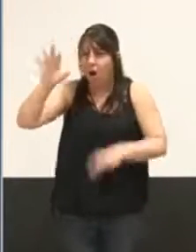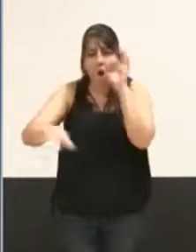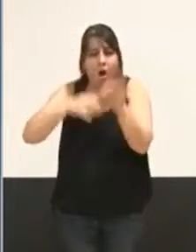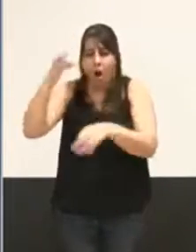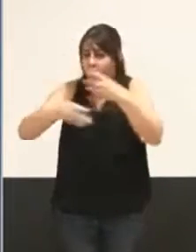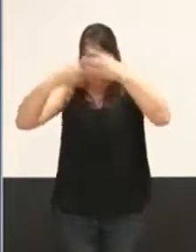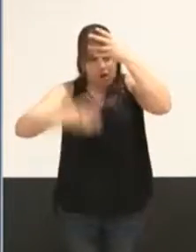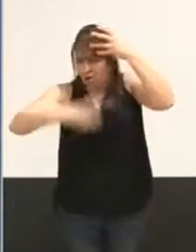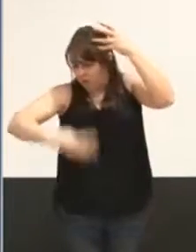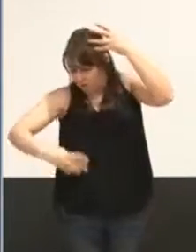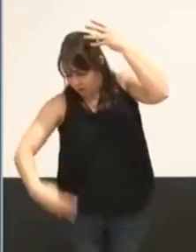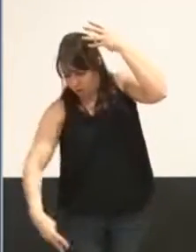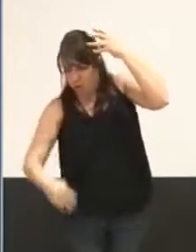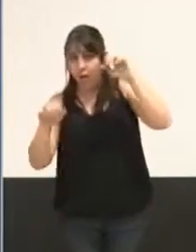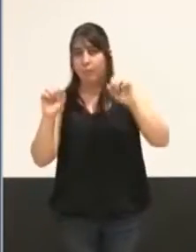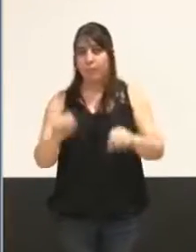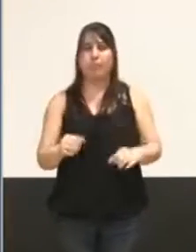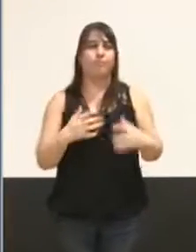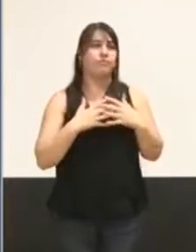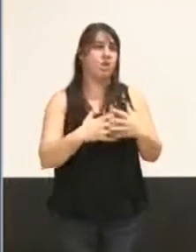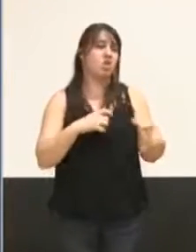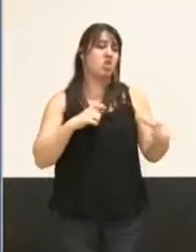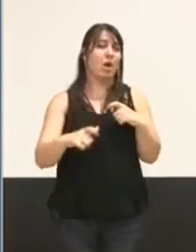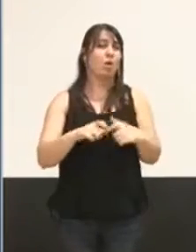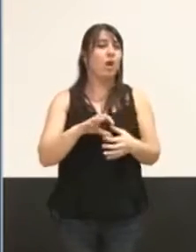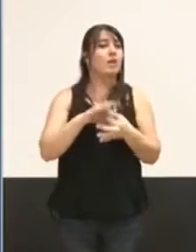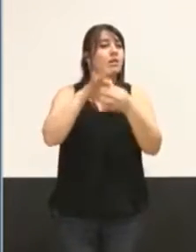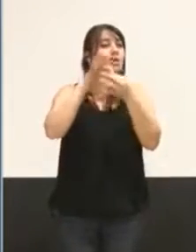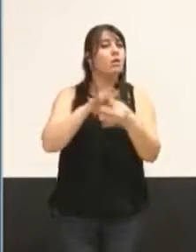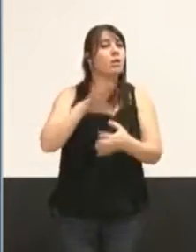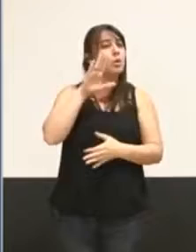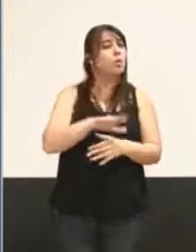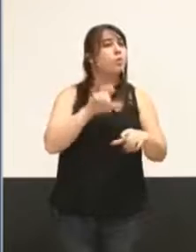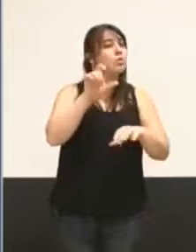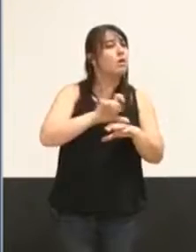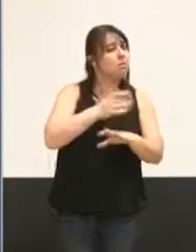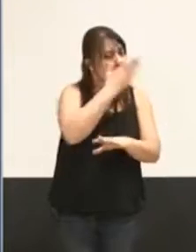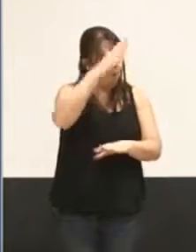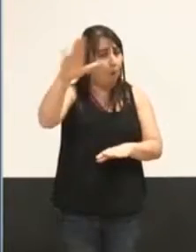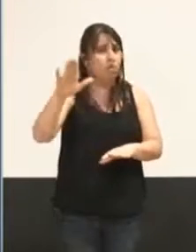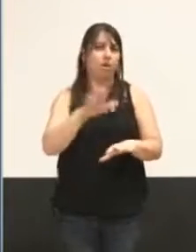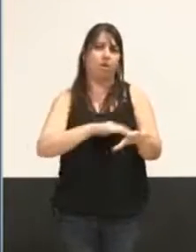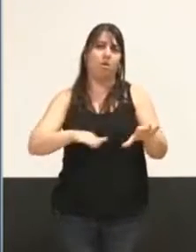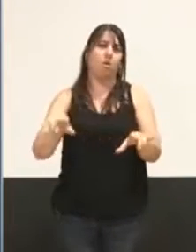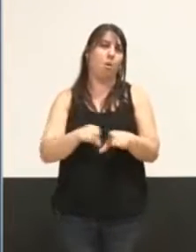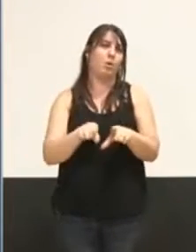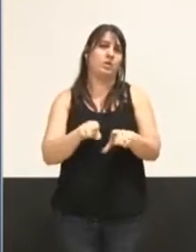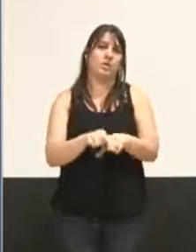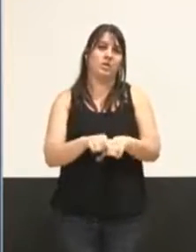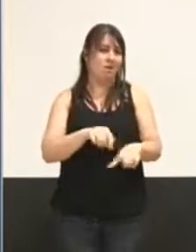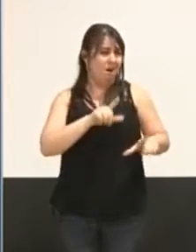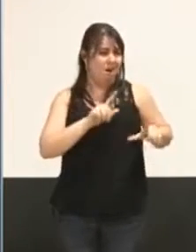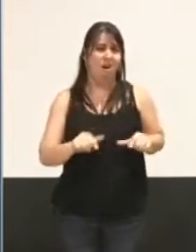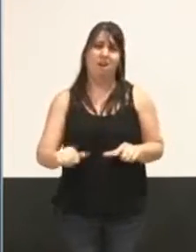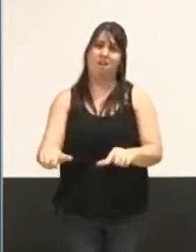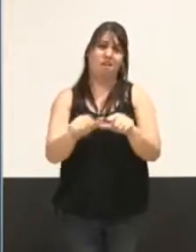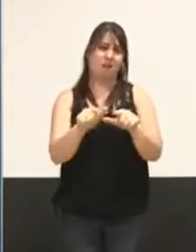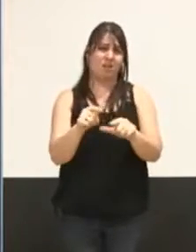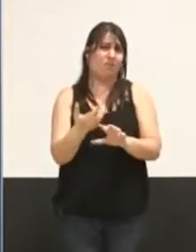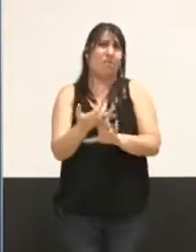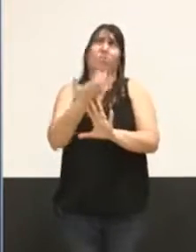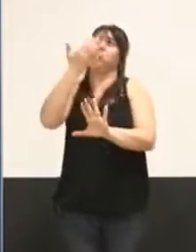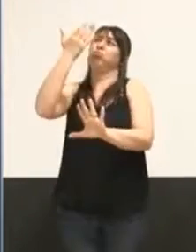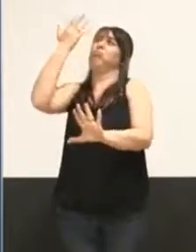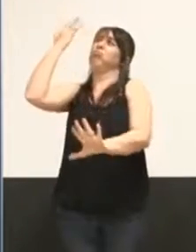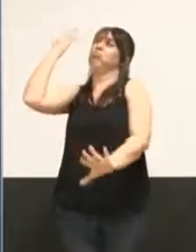Mes chers collègues, pour ce culte, comme pour d'autres cultes, des équipements, des lieux sont historiquement présents sur notre territoire.